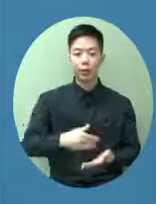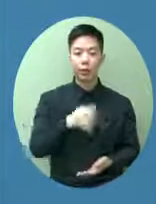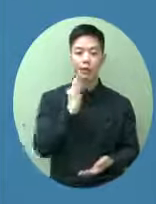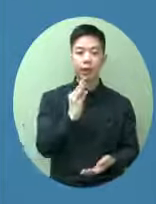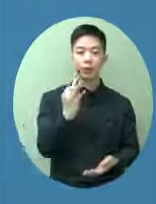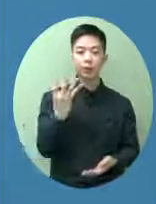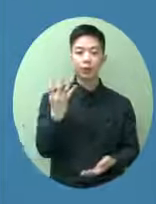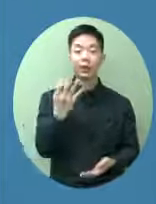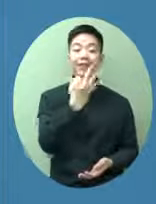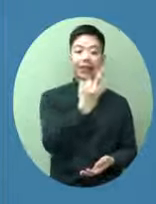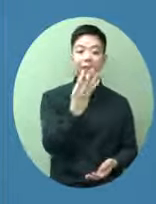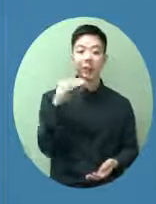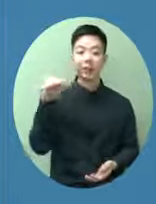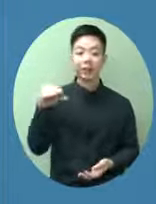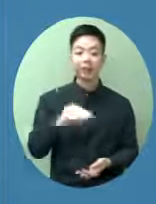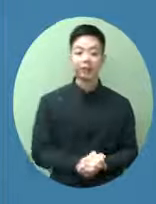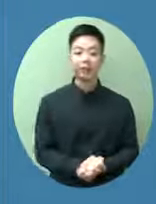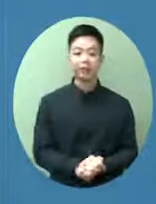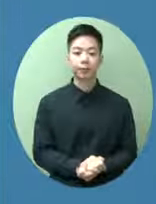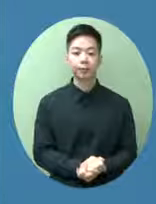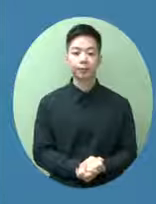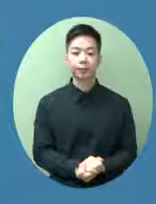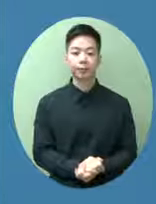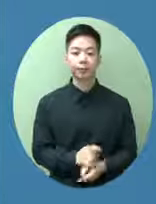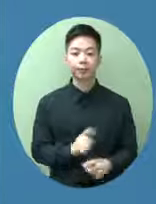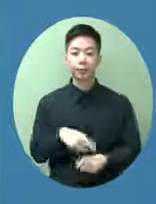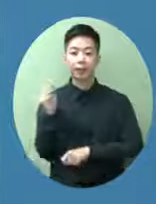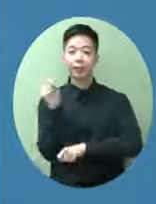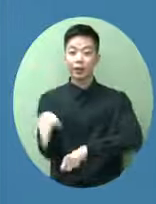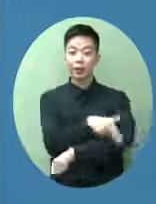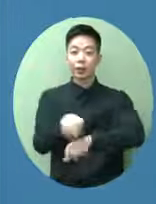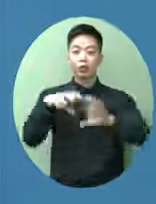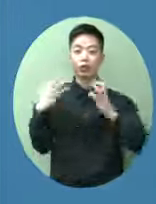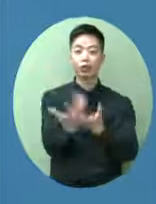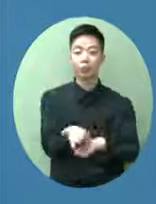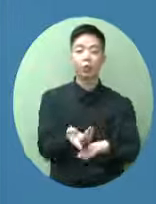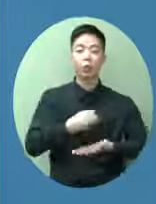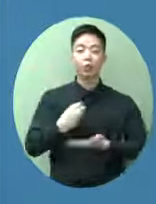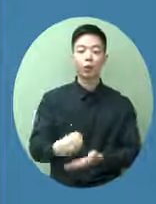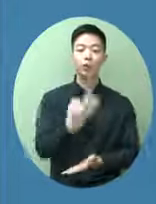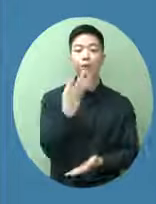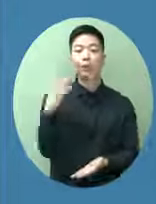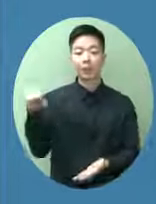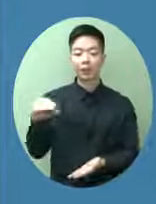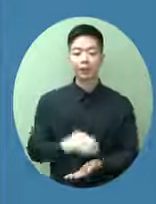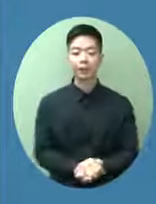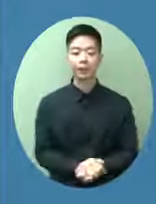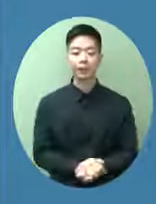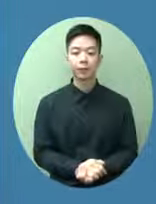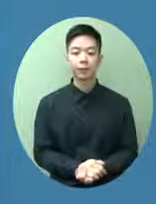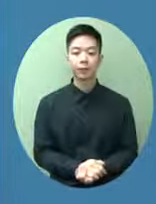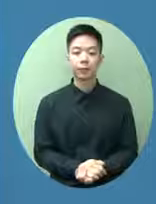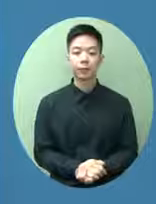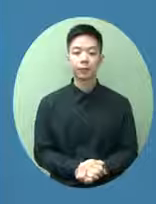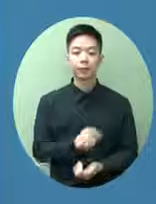十四億元這也是這一批措施的總值其中我點幾項比較多人受